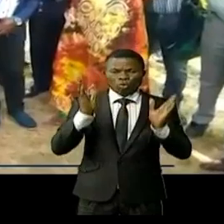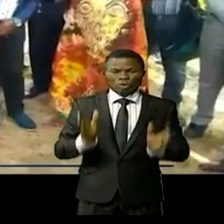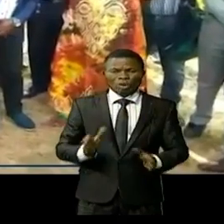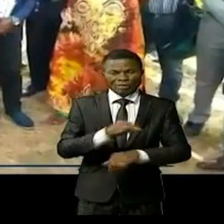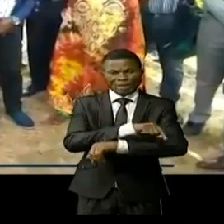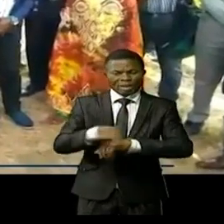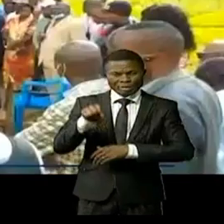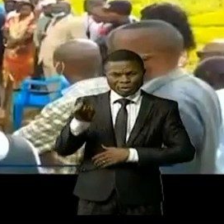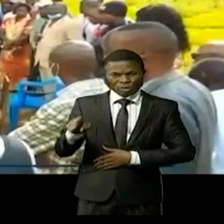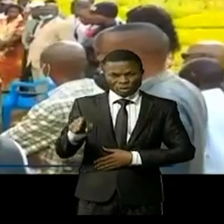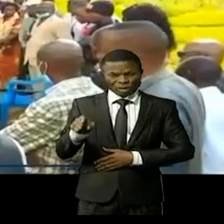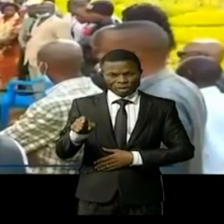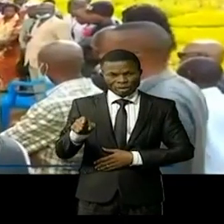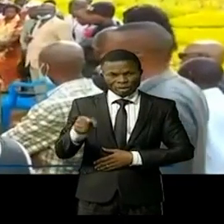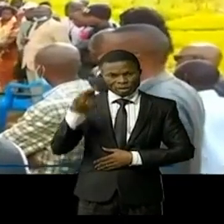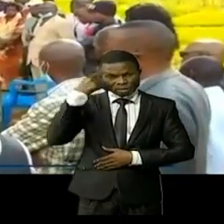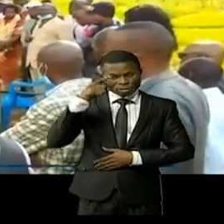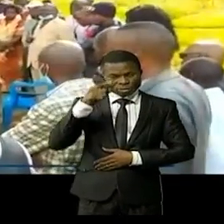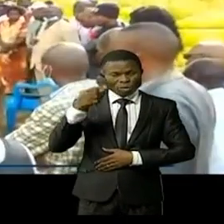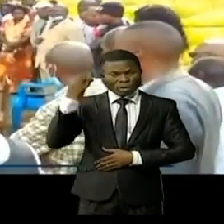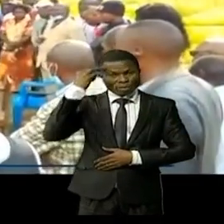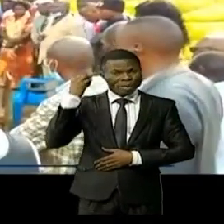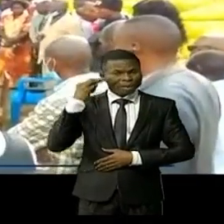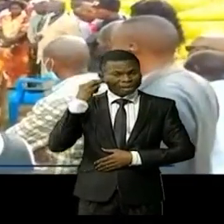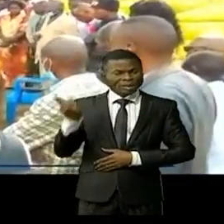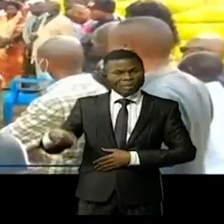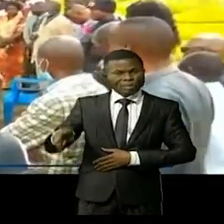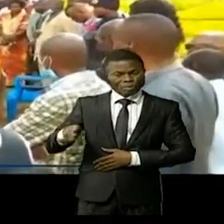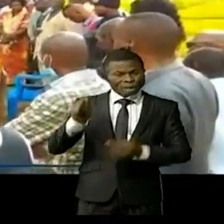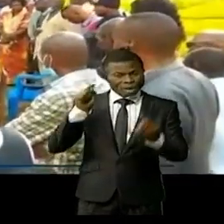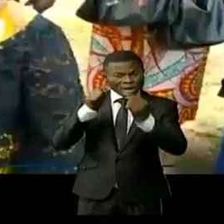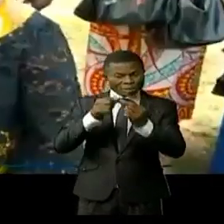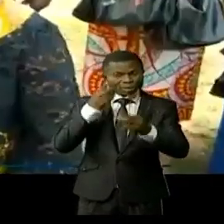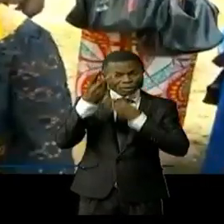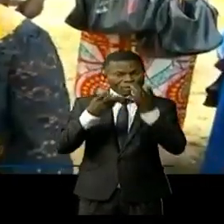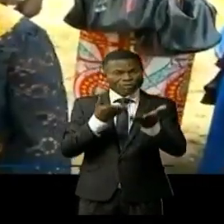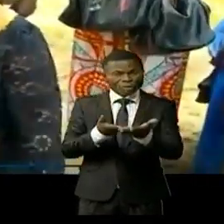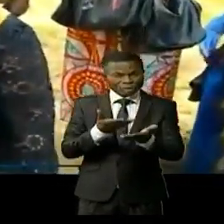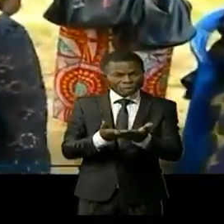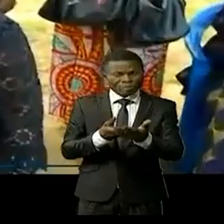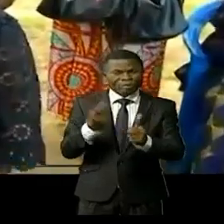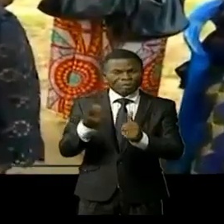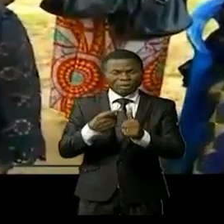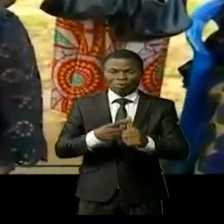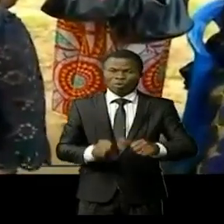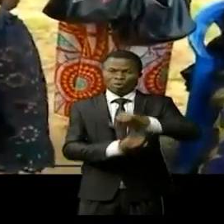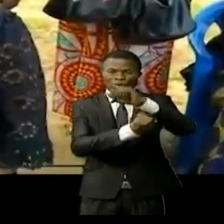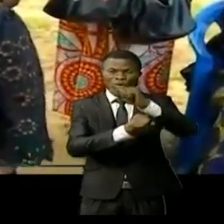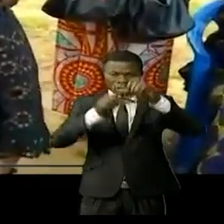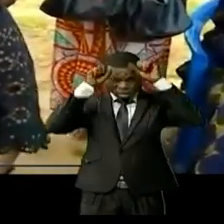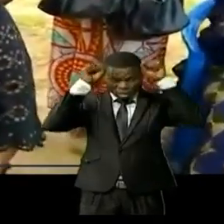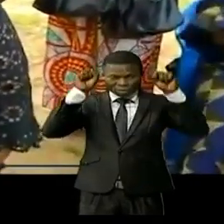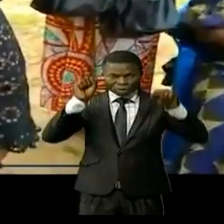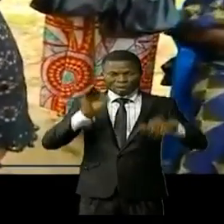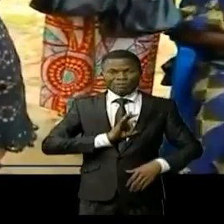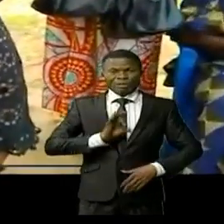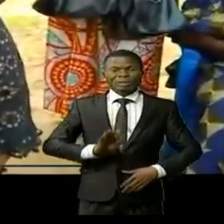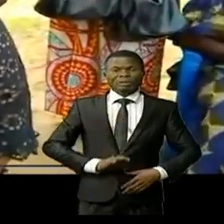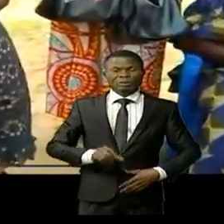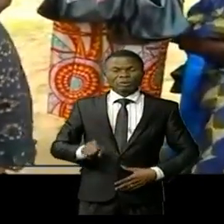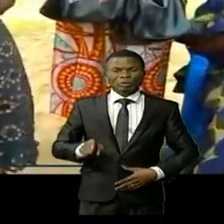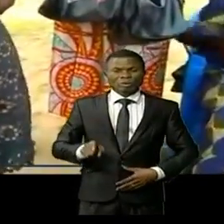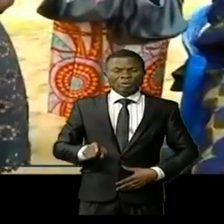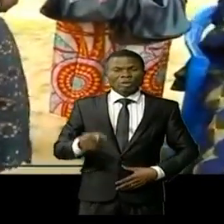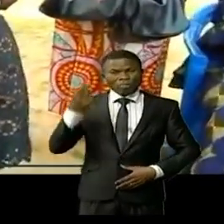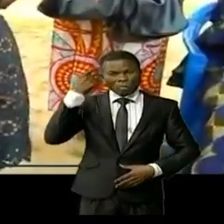'administration. Pour la ministre Thérèse Manessa, l'objectif de cette entrevue est d'accompagner le président de la République, Félix Tiseke de